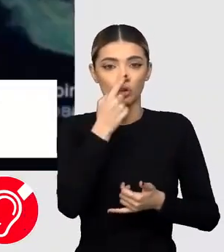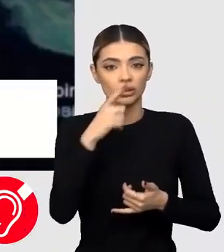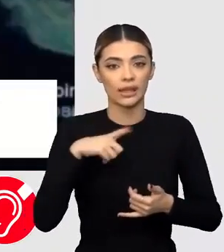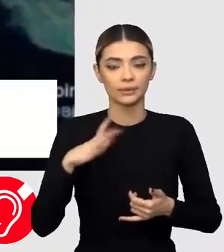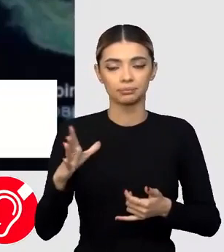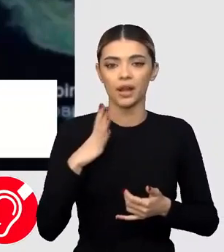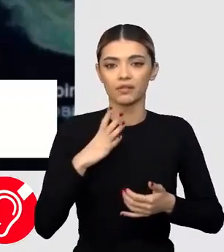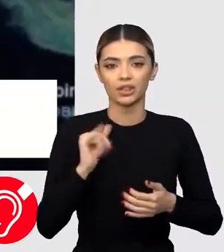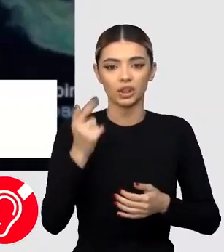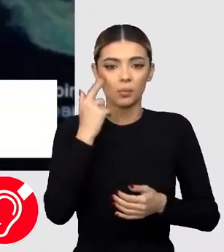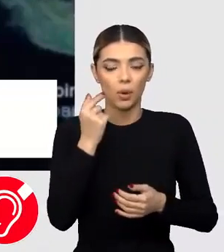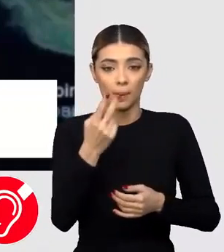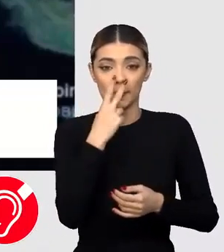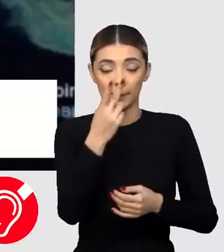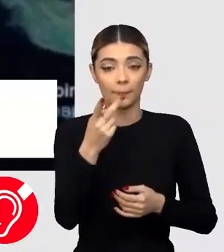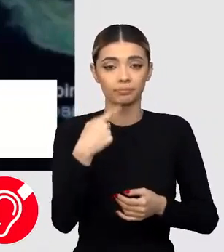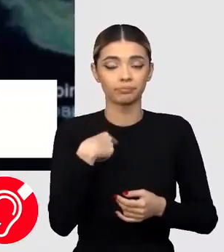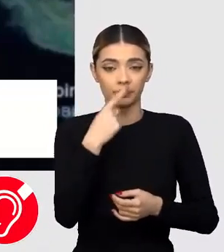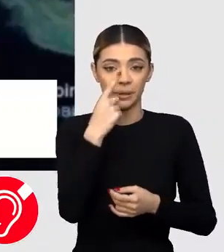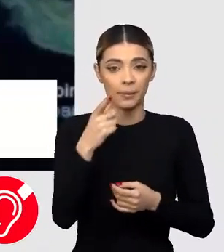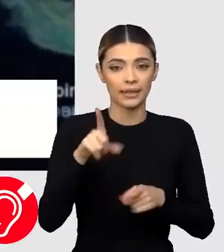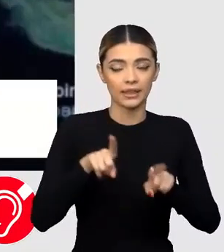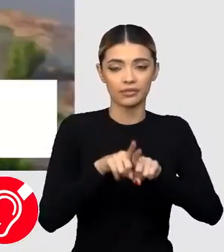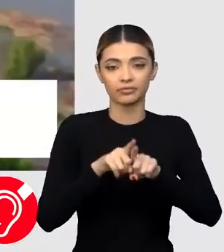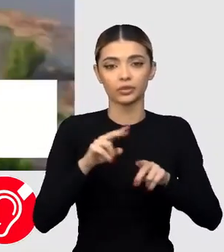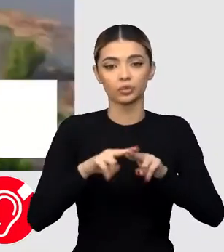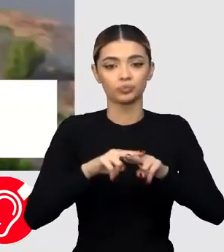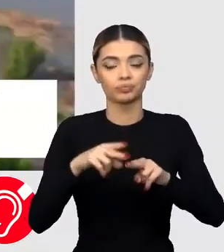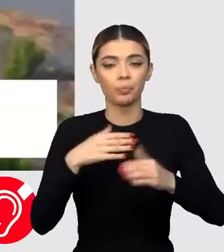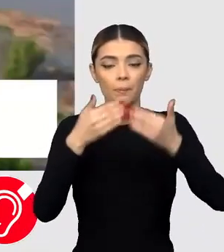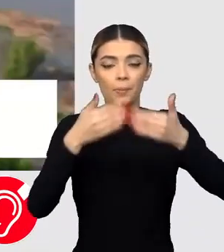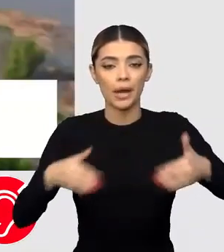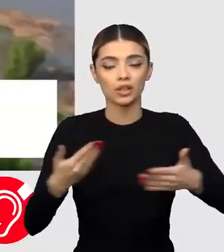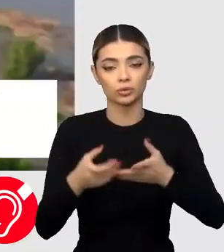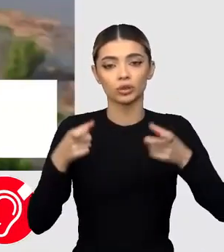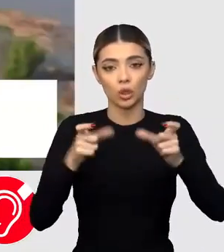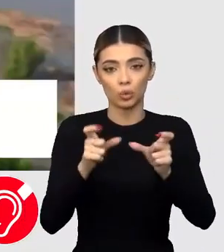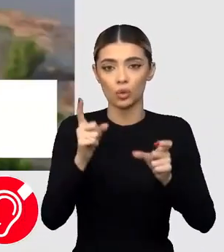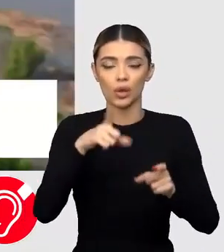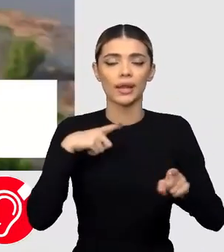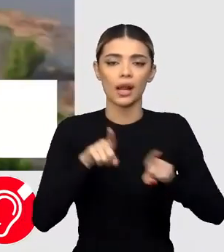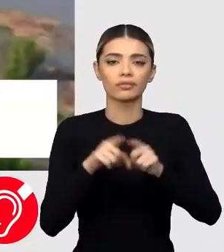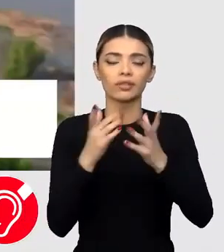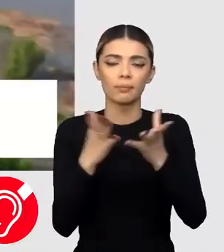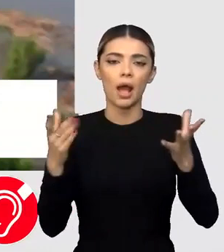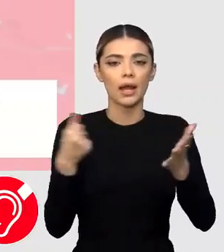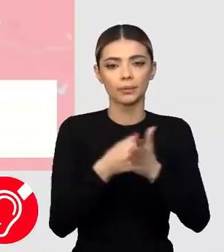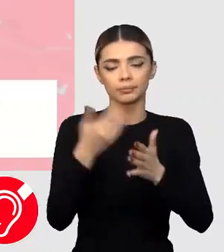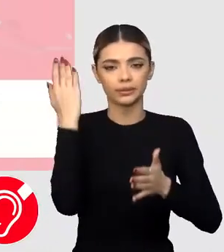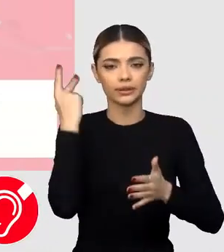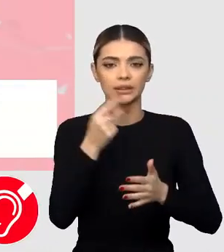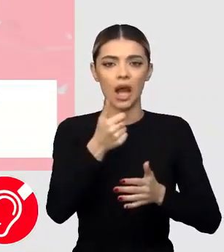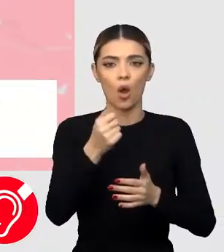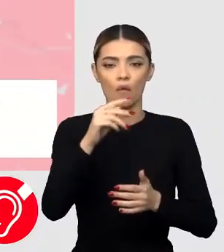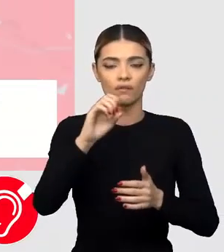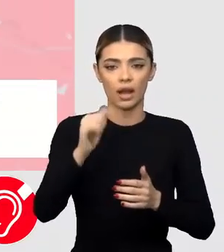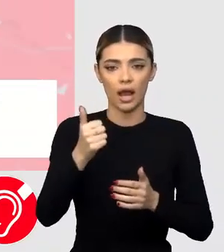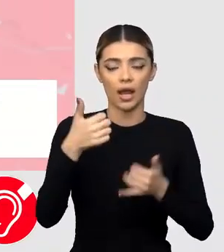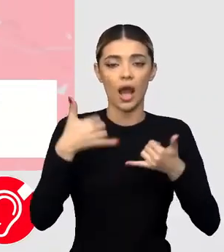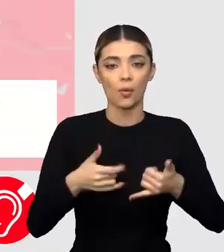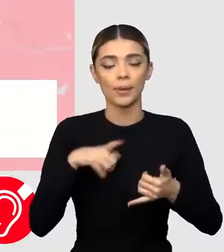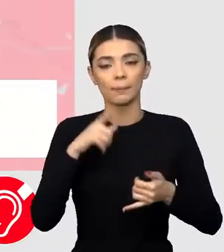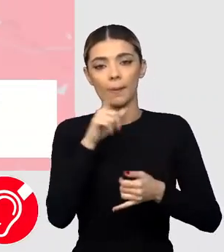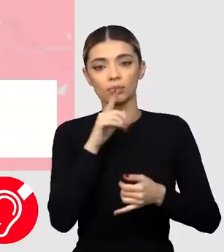Prima măsură este distrugarea Sestui Baraj, el nu este atât de mare ca cel de la Cahovka, și